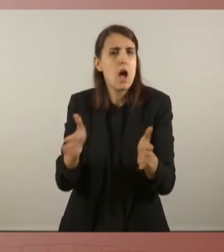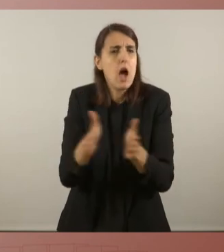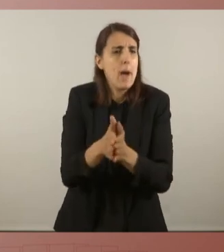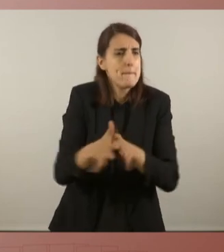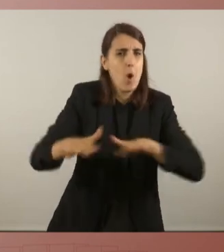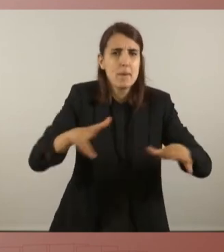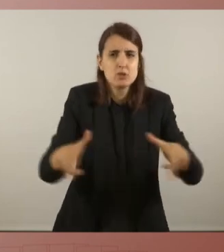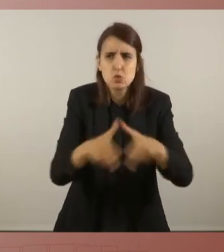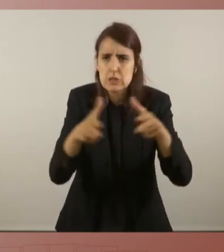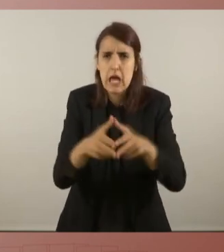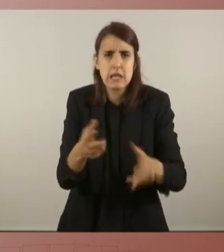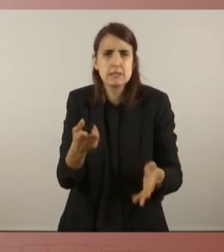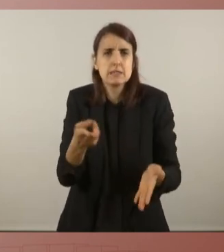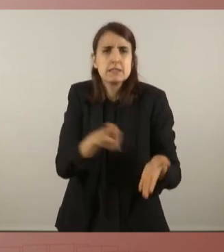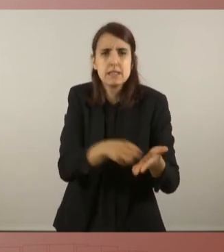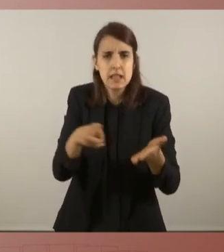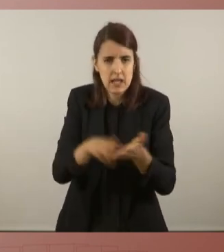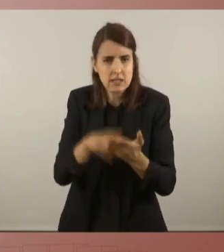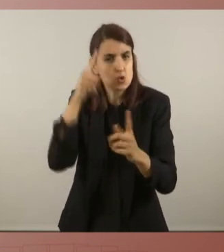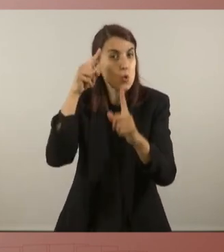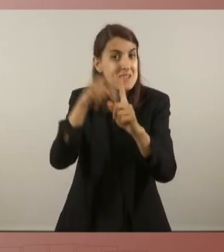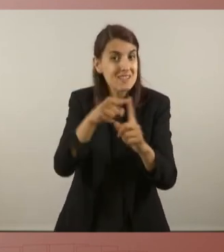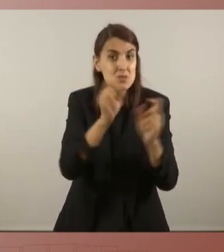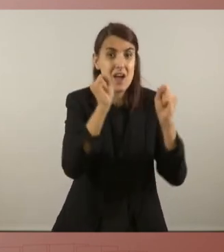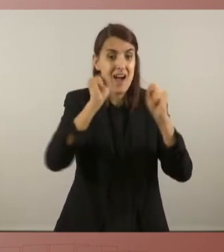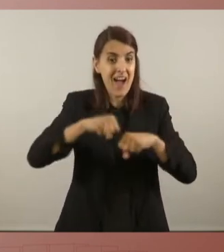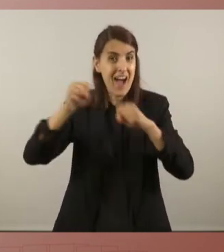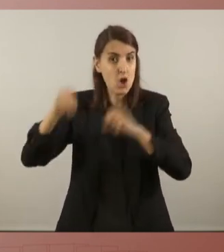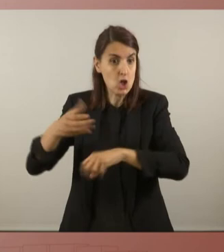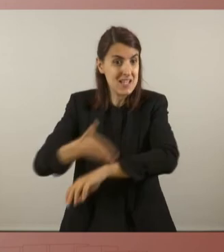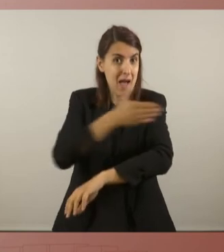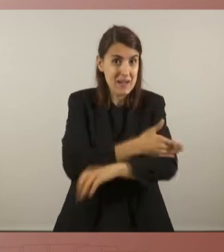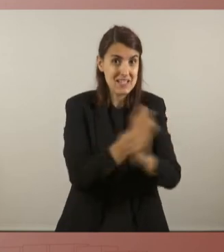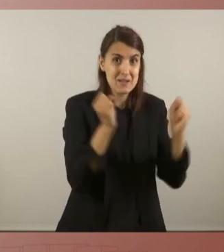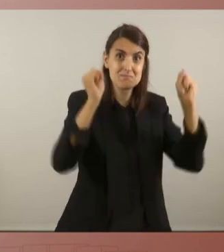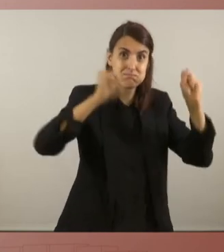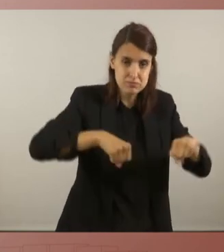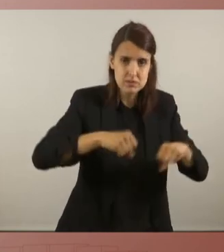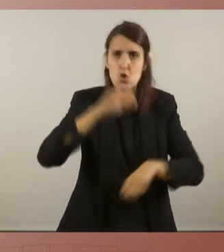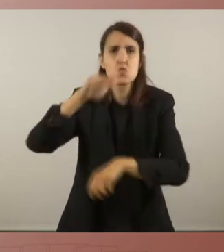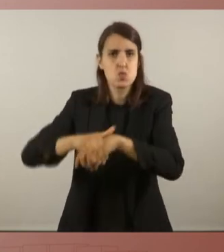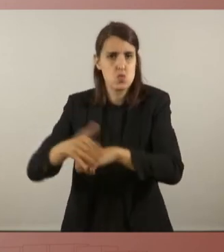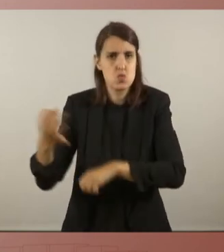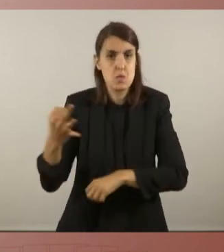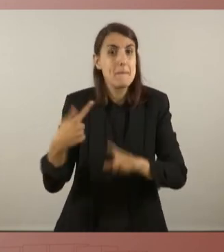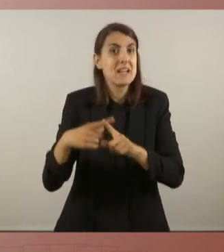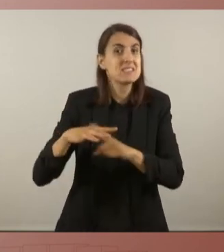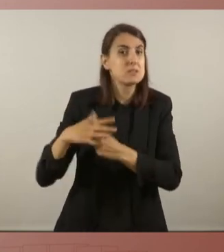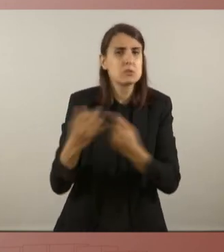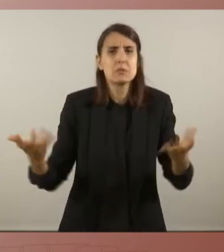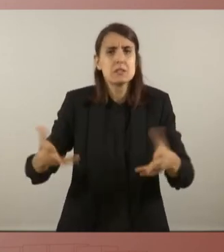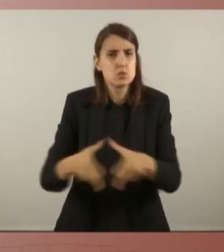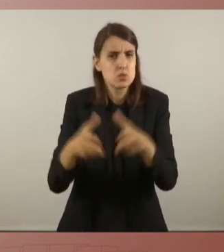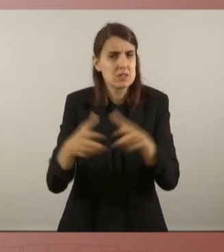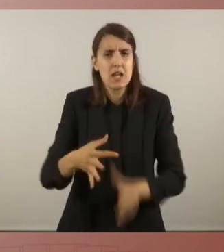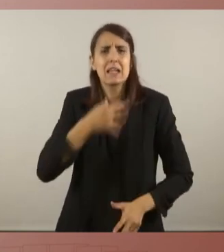tal de garantir que aquests acords i molt més es compleixin. Perquè la situació d'emergència social, de crisi profunda que